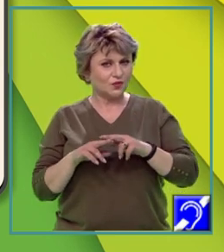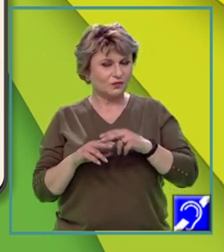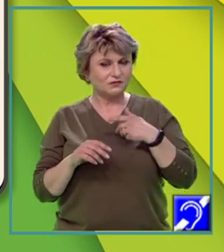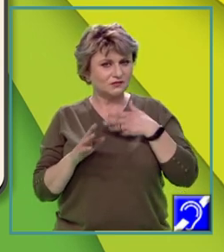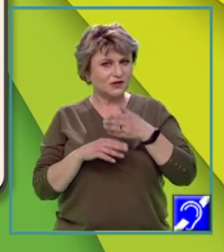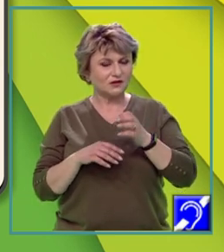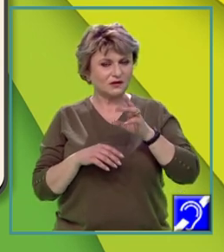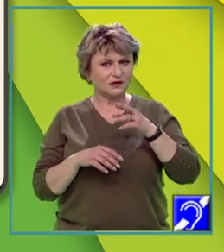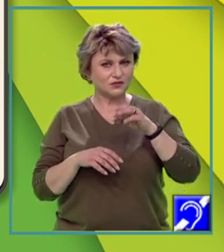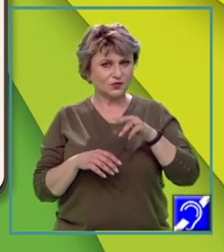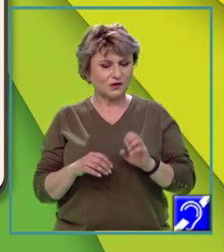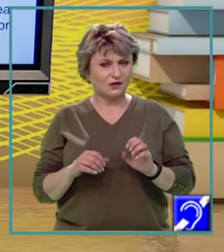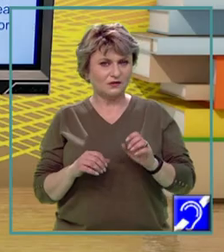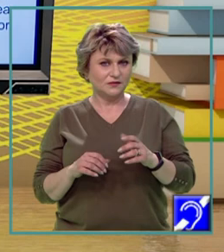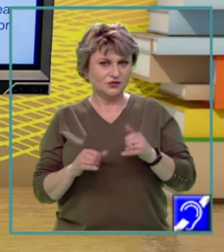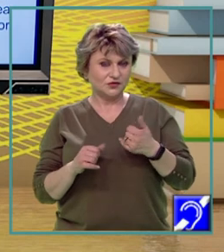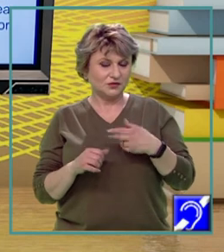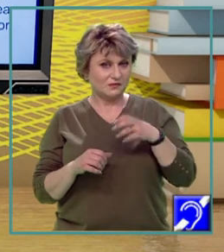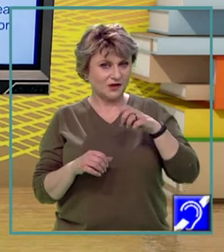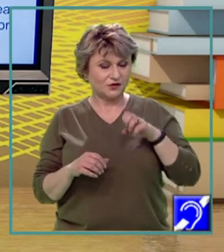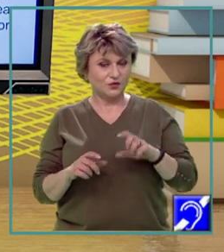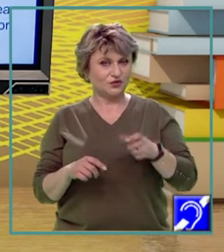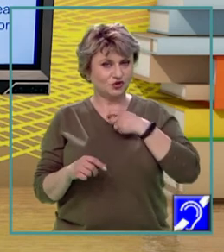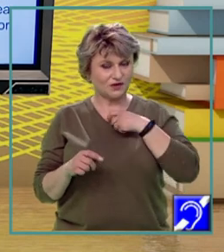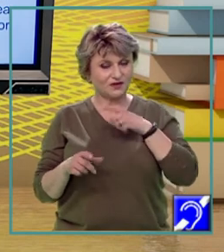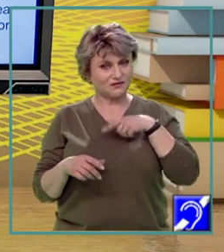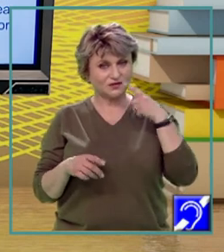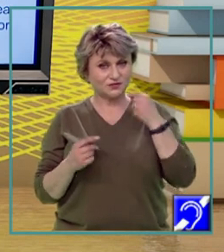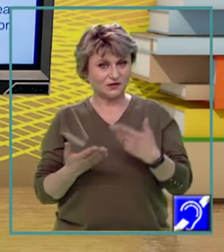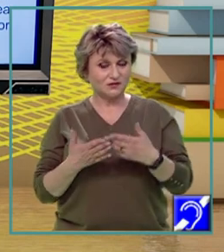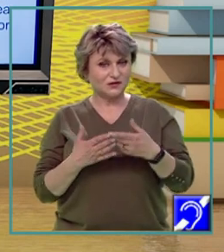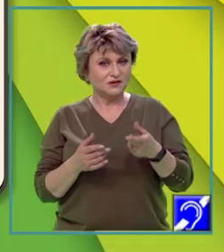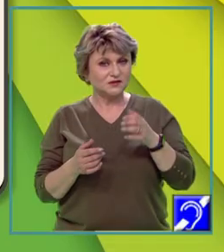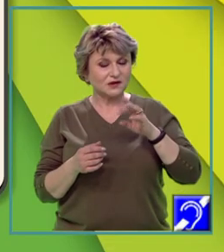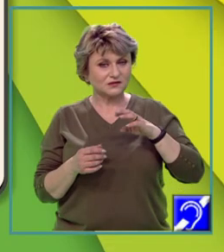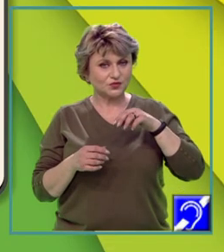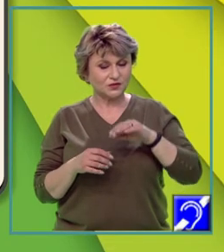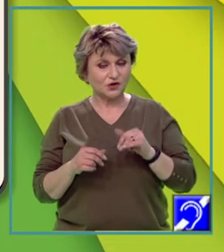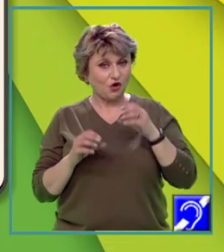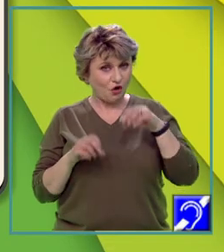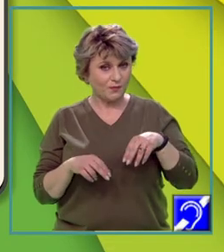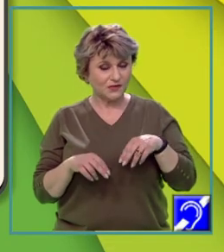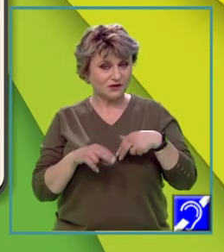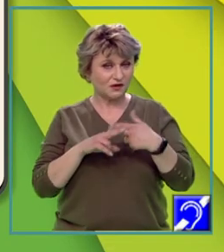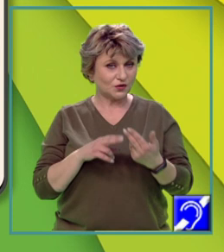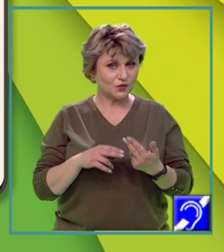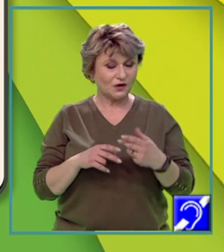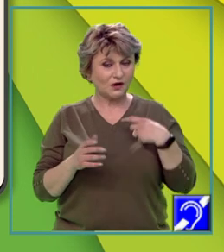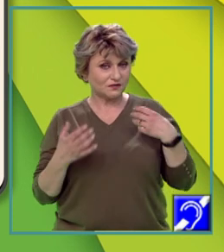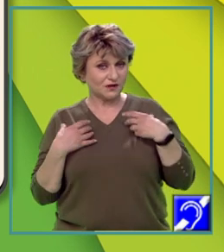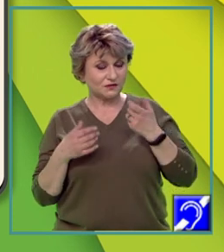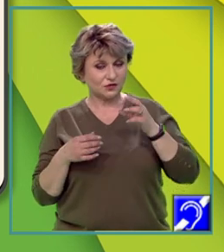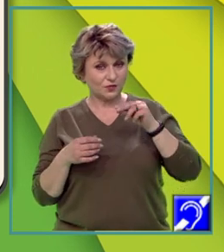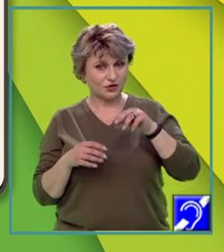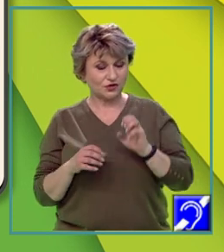cu sistemele exterioare mediului. Mediul geografic este rezultatul interacțiunii om-natură. Activitățile antropice